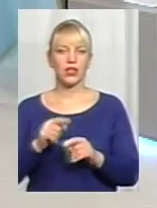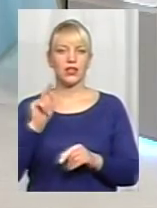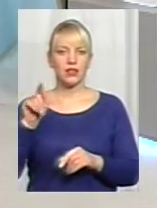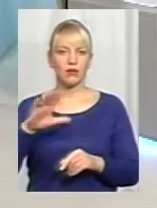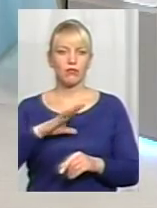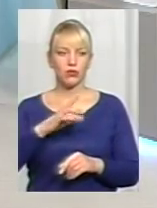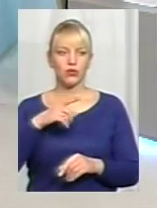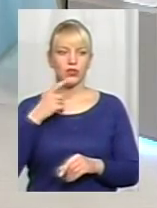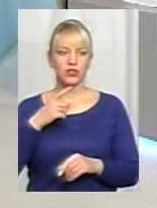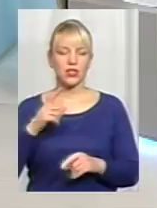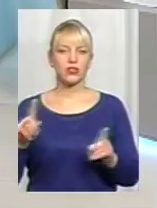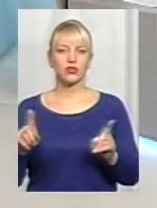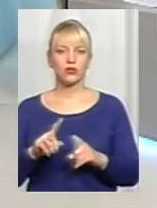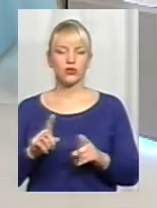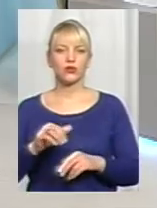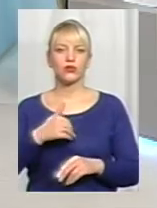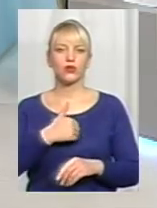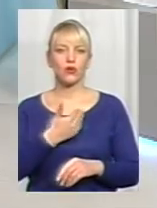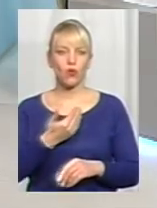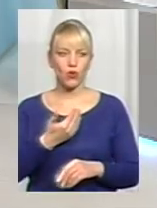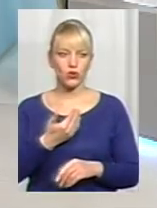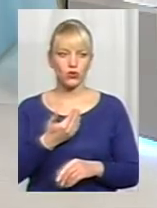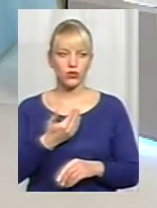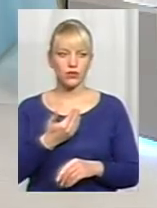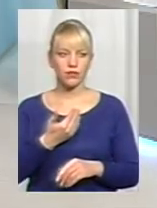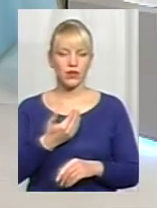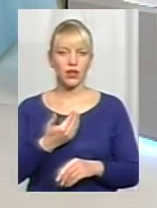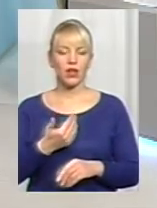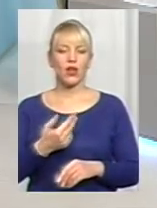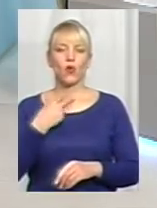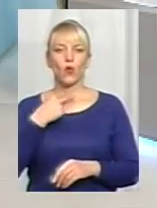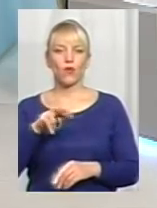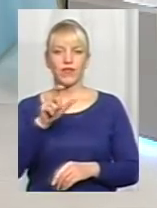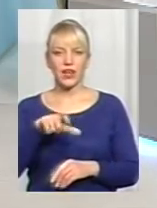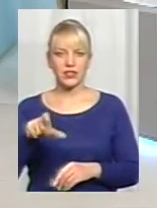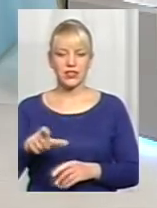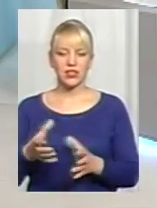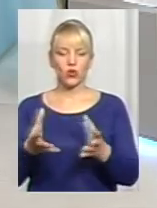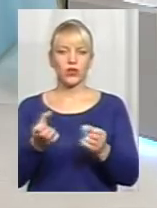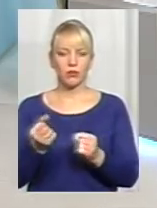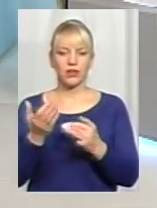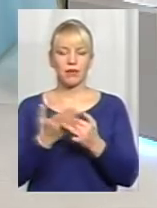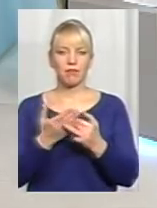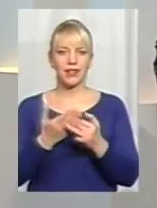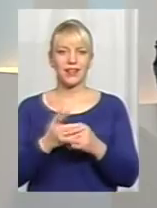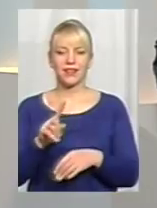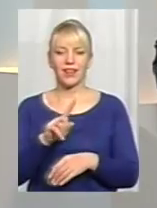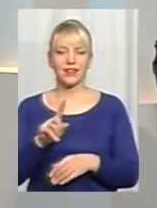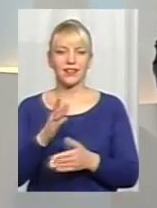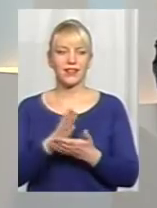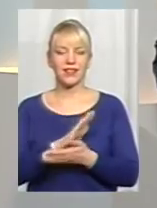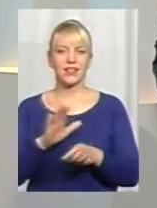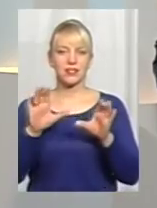хочуть в ув'язненні отримати пільги, які не є законні. Так,